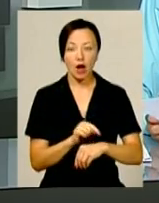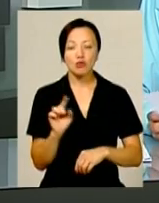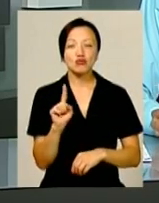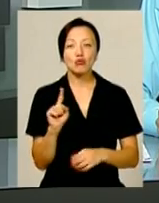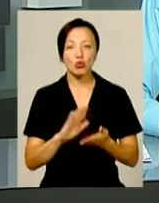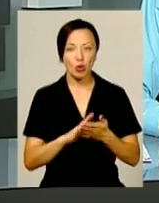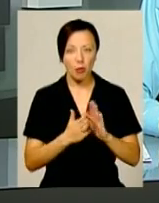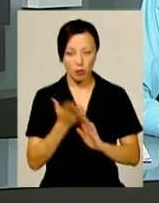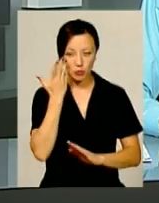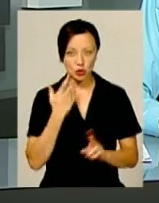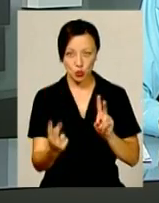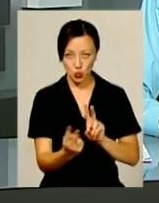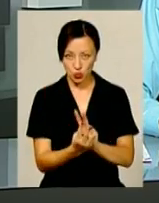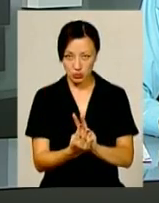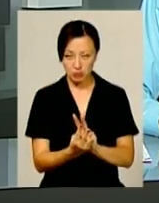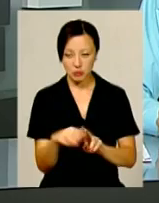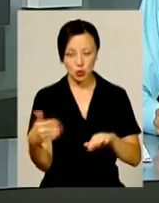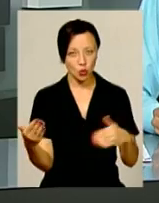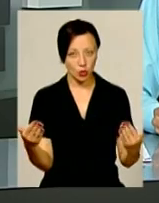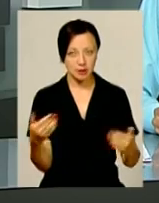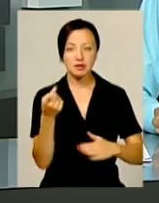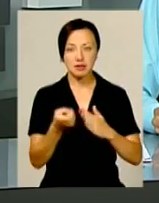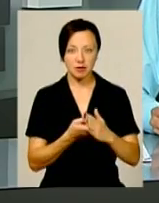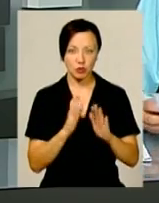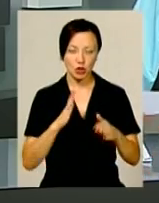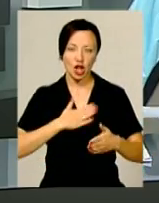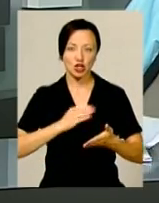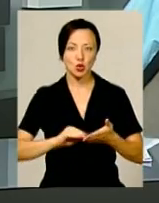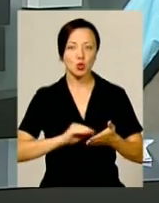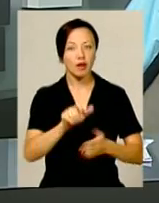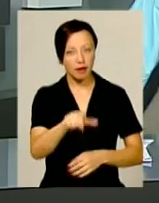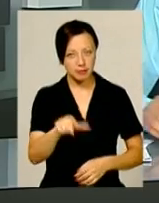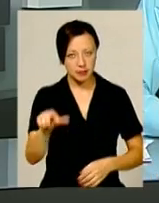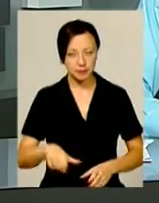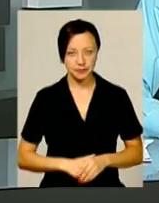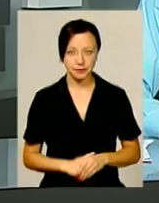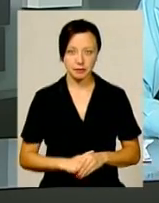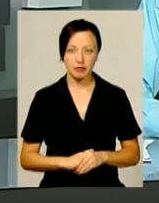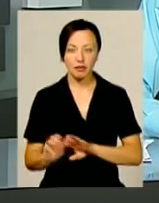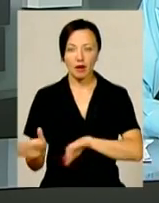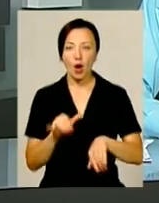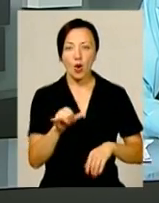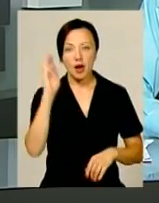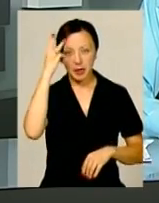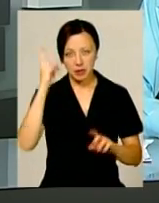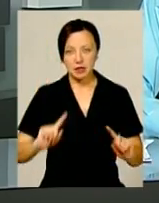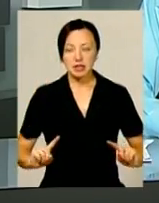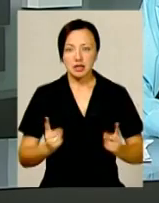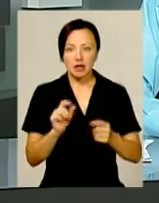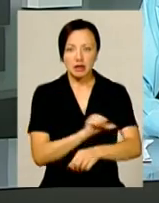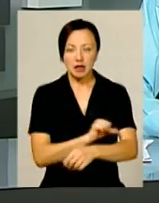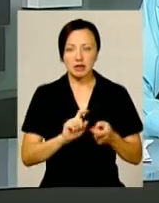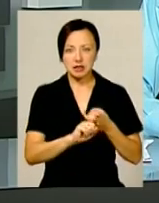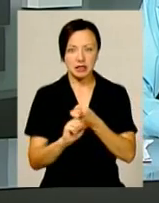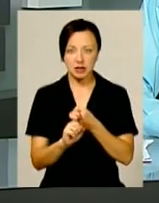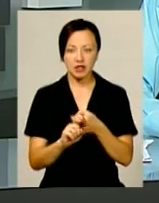домовляться під час цієї зустрічі сторони, дізнаватимуться наші журналісти. У Хмельницькому затримали наркозалежного,